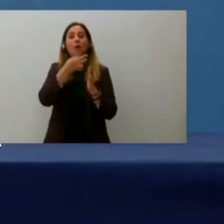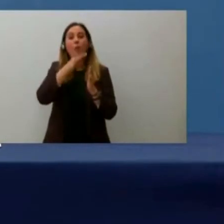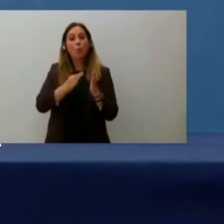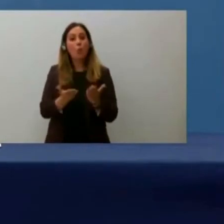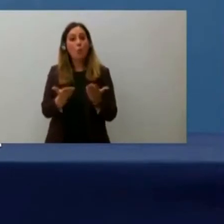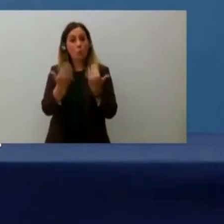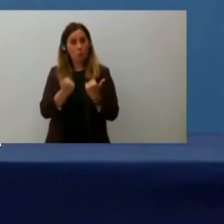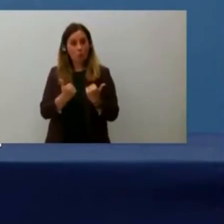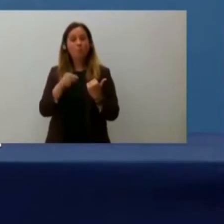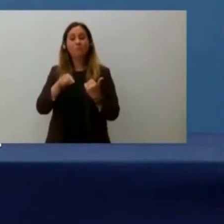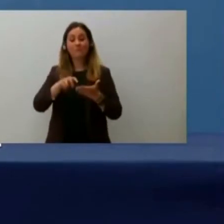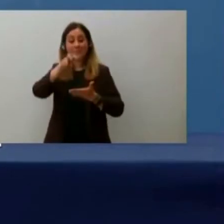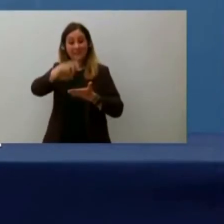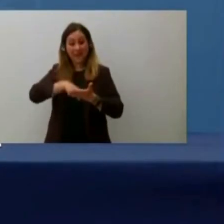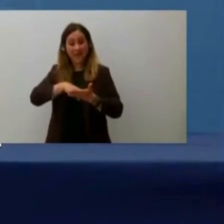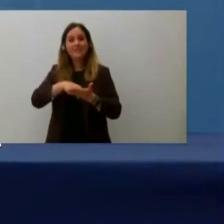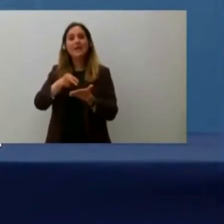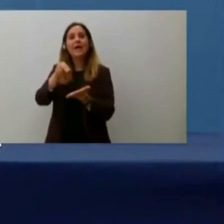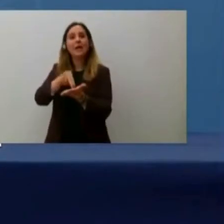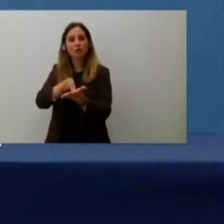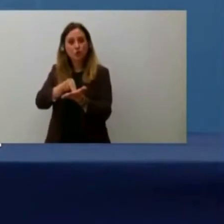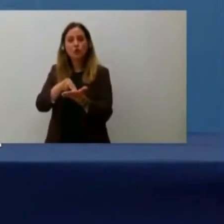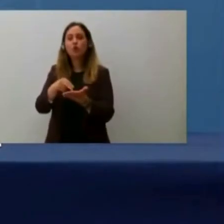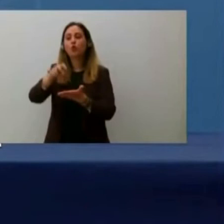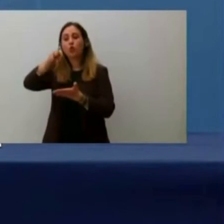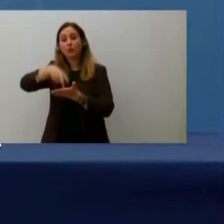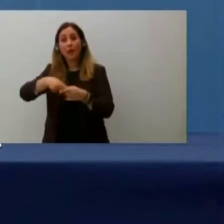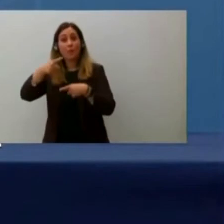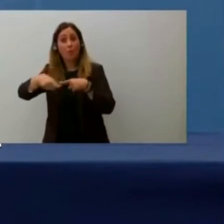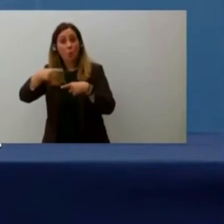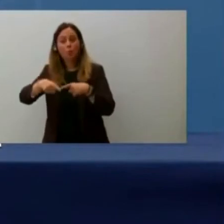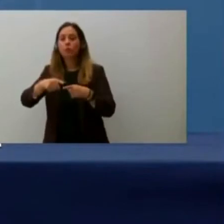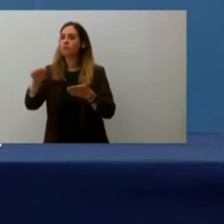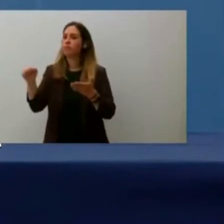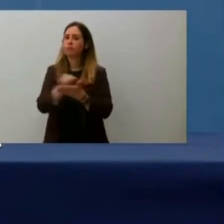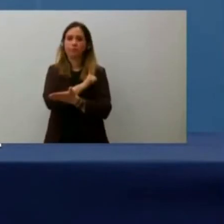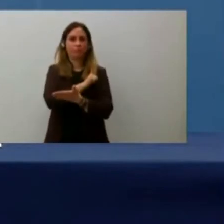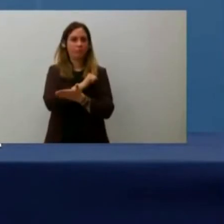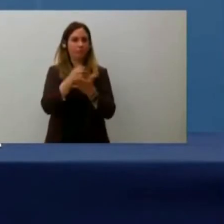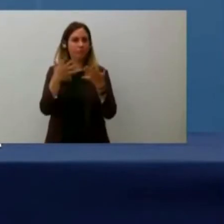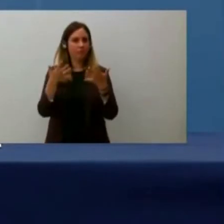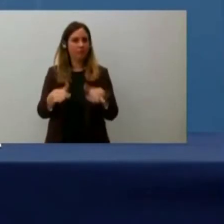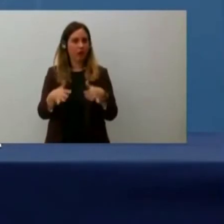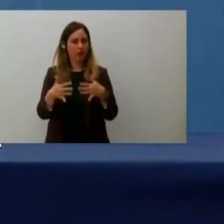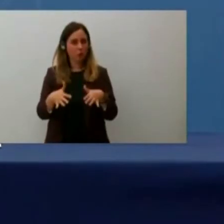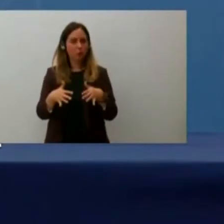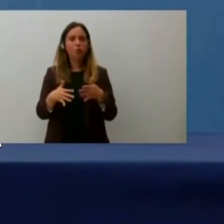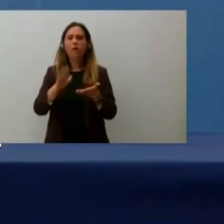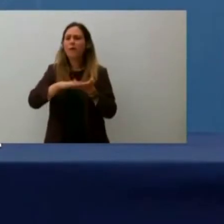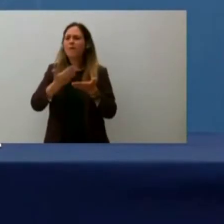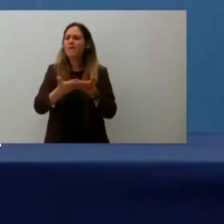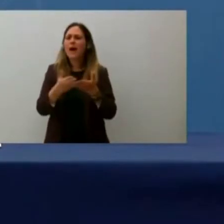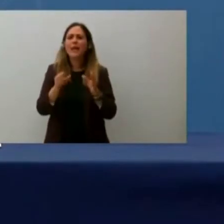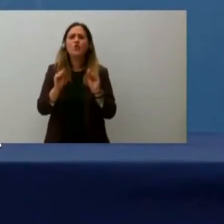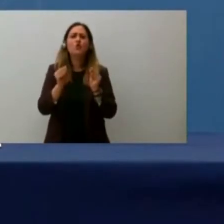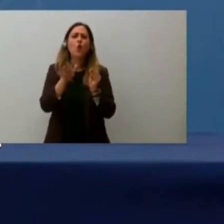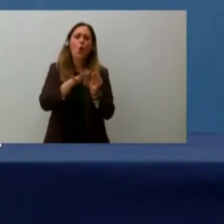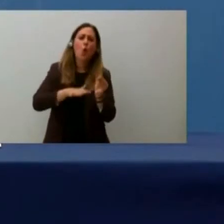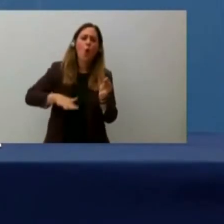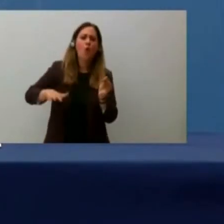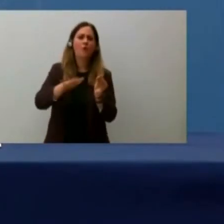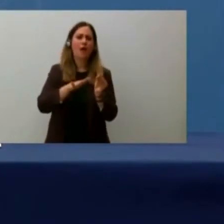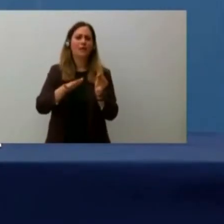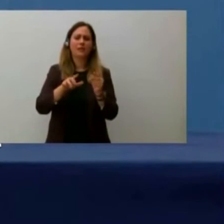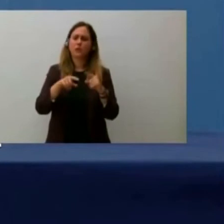'imposta di registro e l'imposta sul mutuo sono state cancellate e questo vale per tutti i giovani. Per i giovani